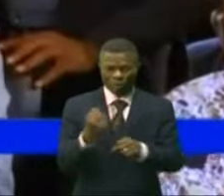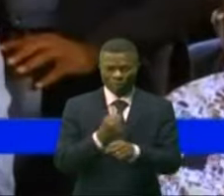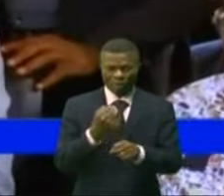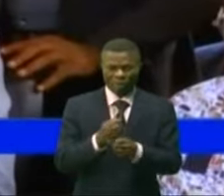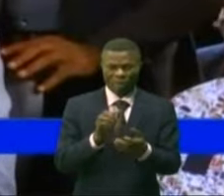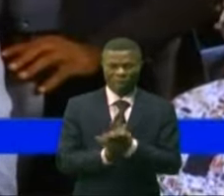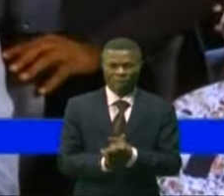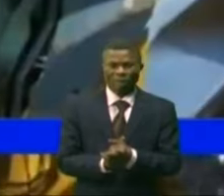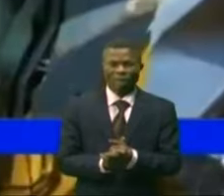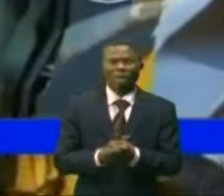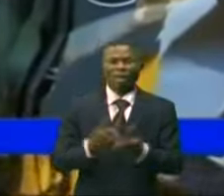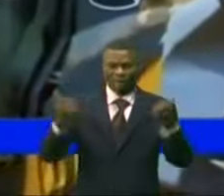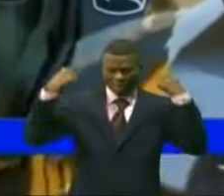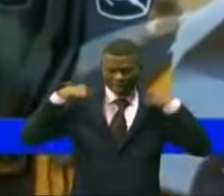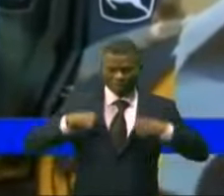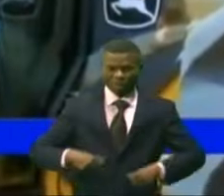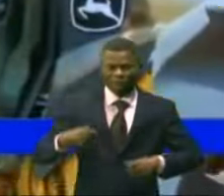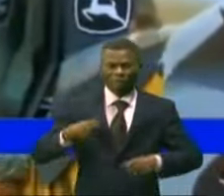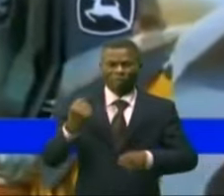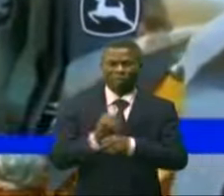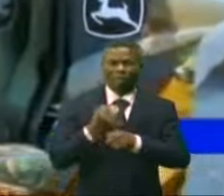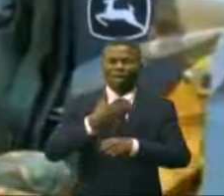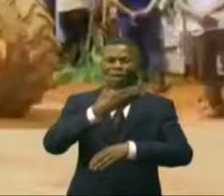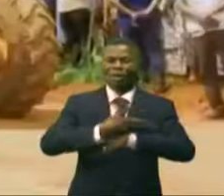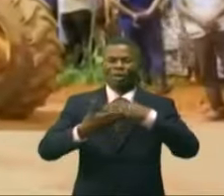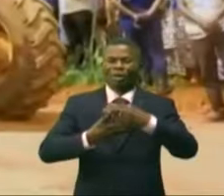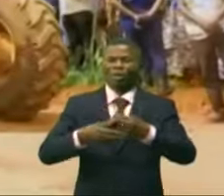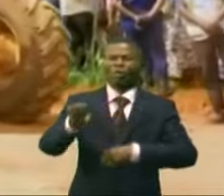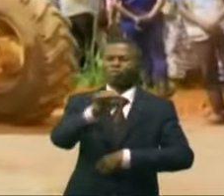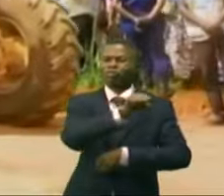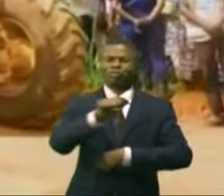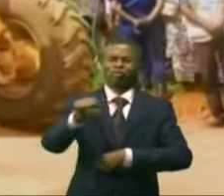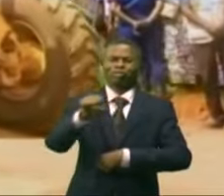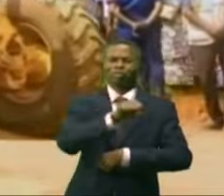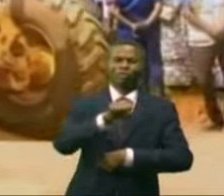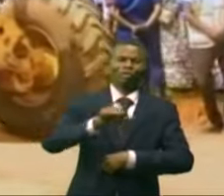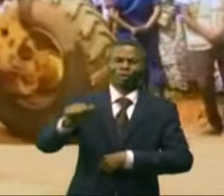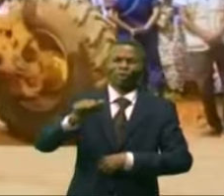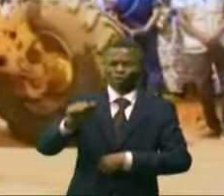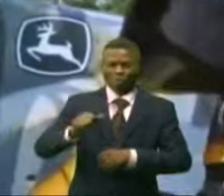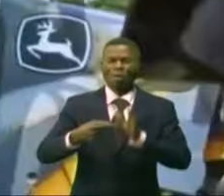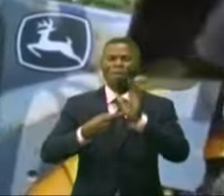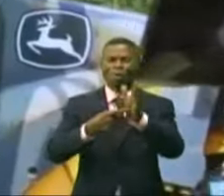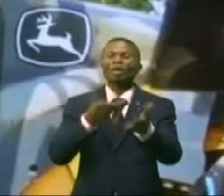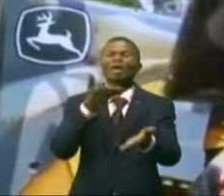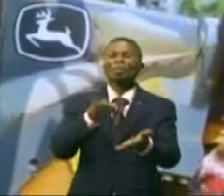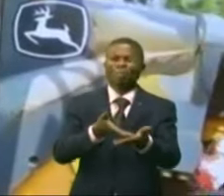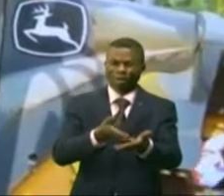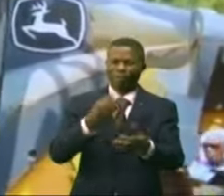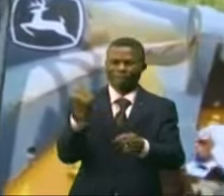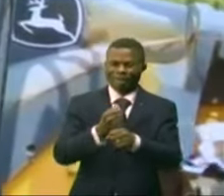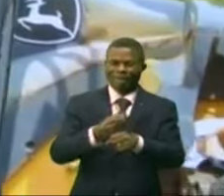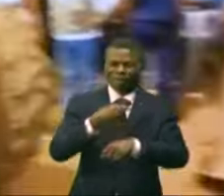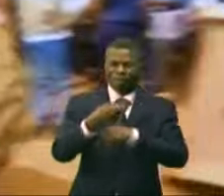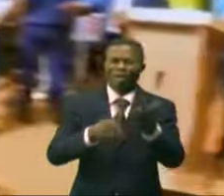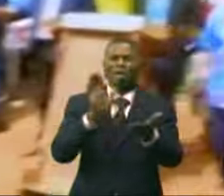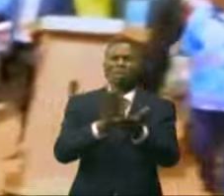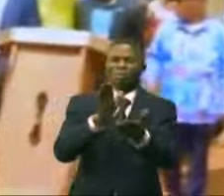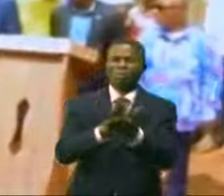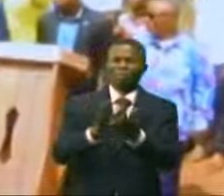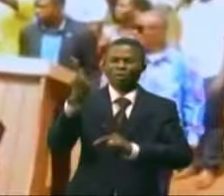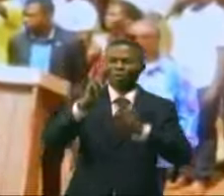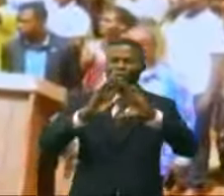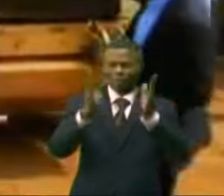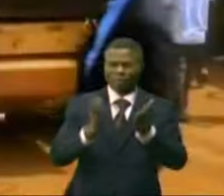s'est mis dans une tenue de chantier et a pris le volant de la niveleuse pour donner le goût aux travaux sous les applaudissements phénétiques